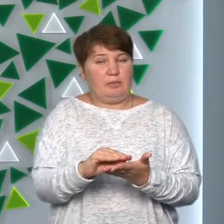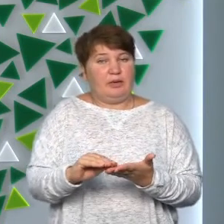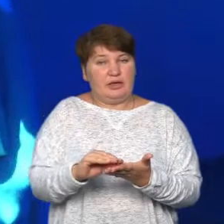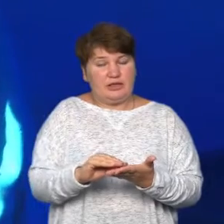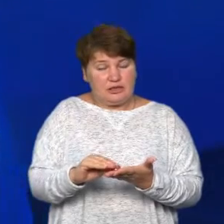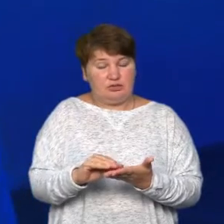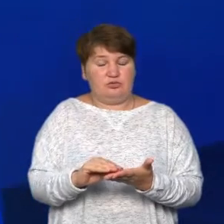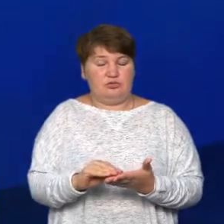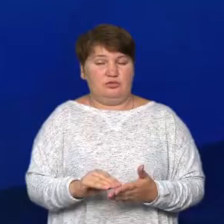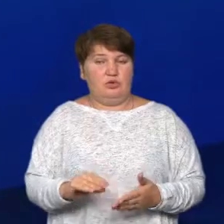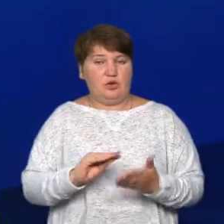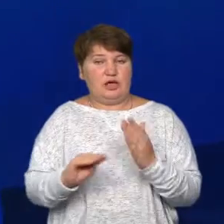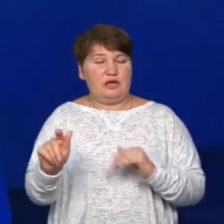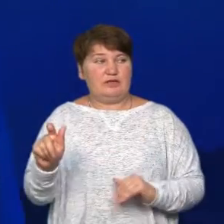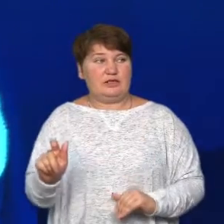Василик.